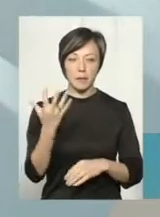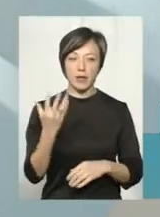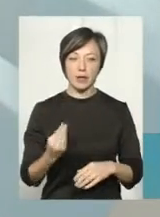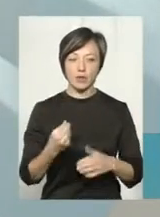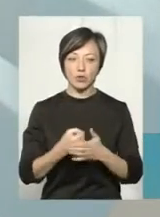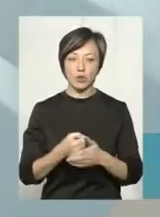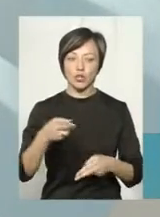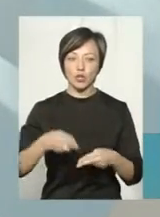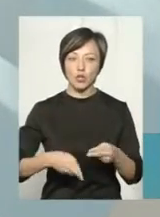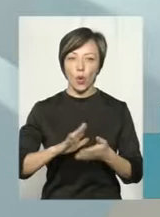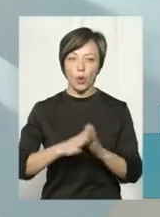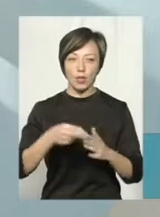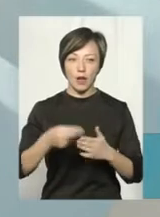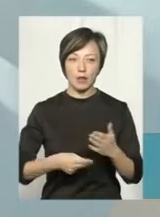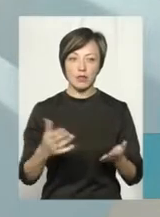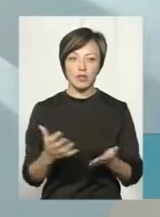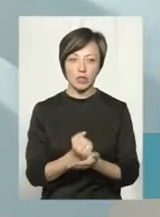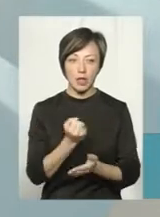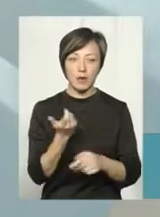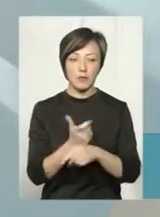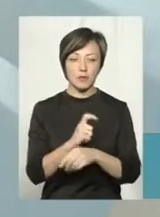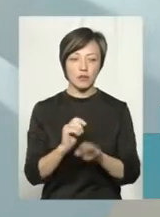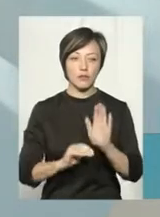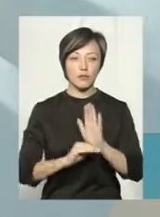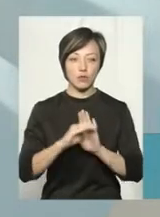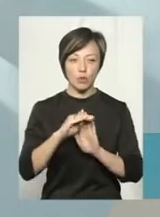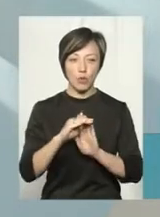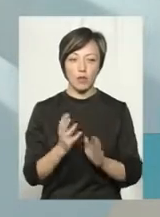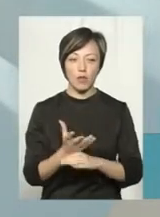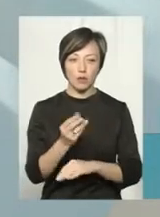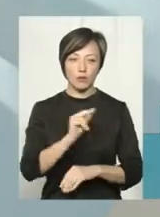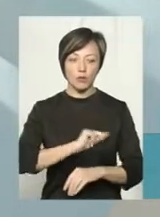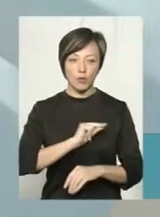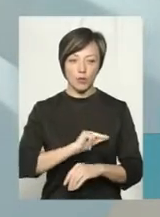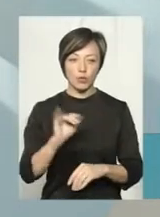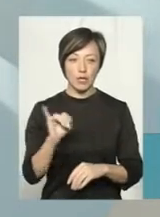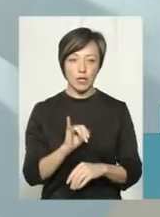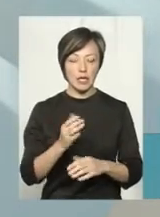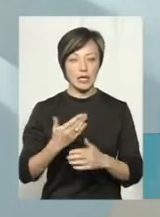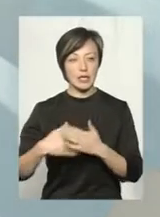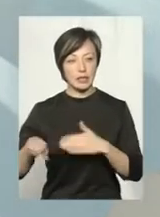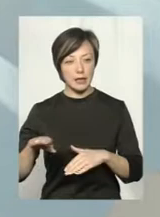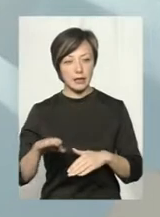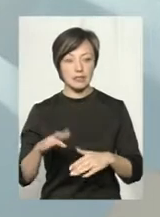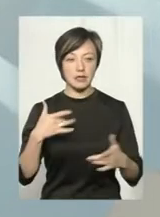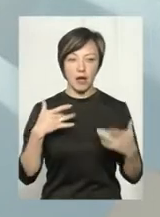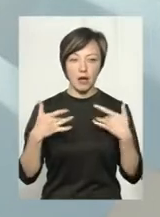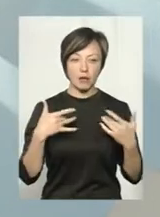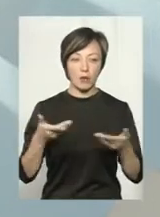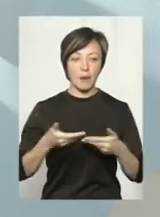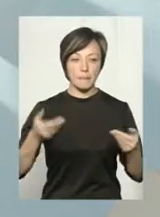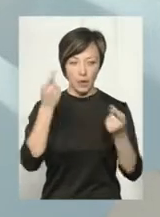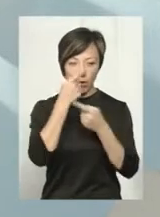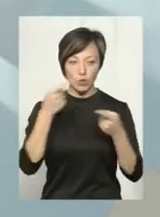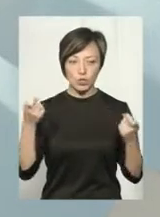закінчення контракту, що вона знайшла більш високооплачувану роботу і йде з театру. Ми оголосили